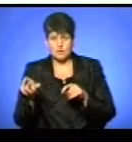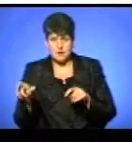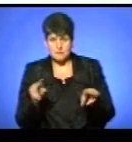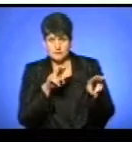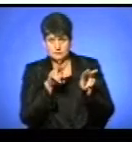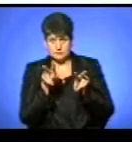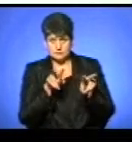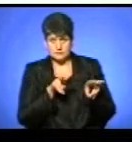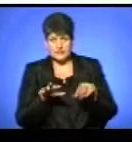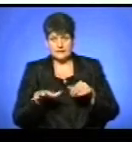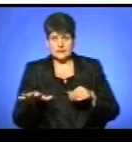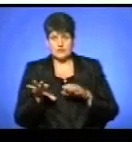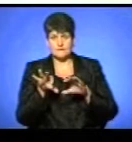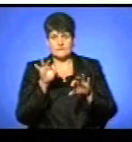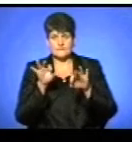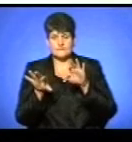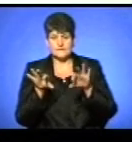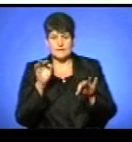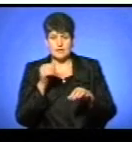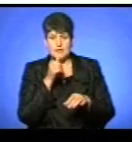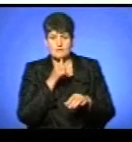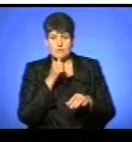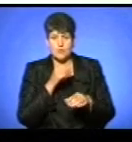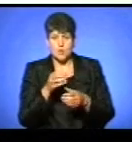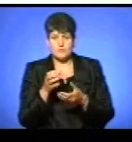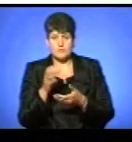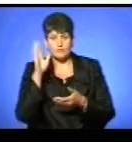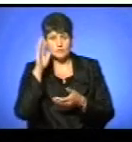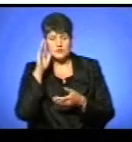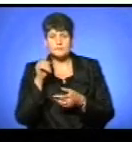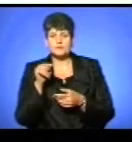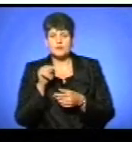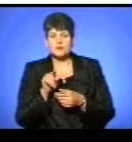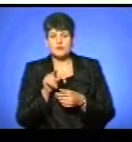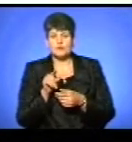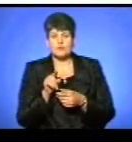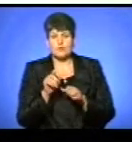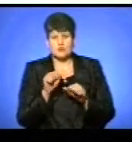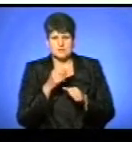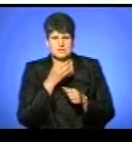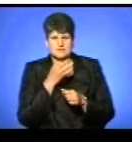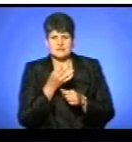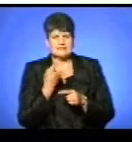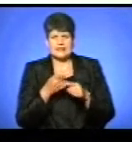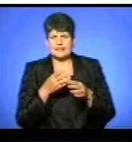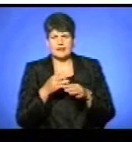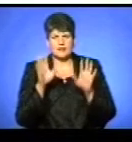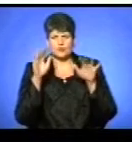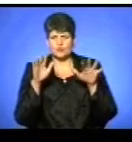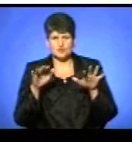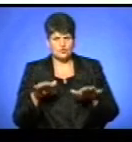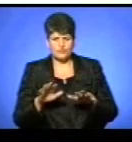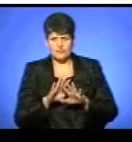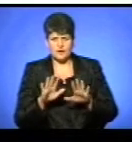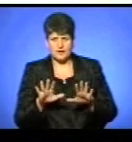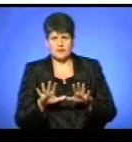обстежили територію, відібрали проби поверхневих вод. З того, що побачили, можуть сказати, що це не пішло від дощових сток і від